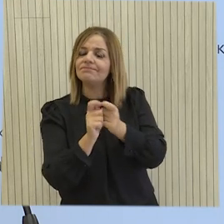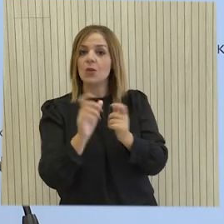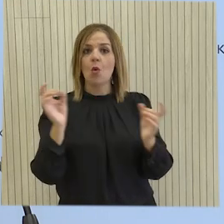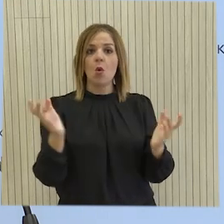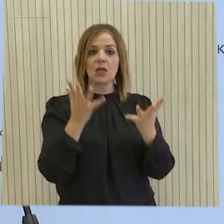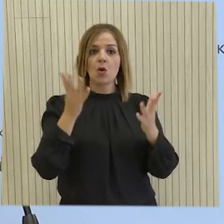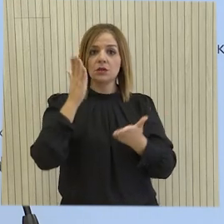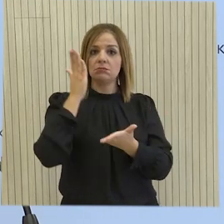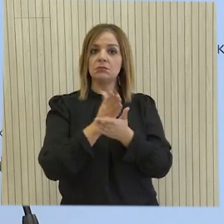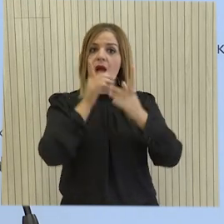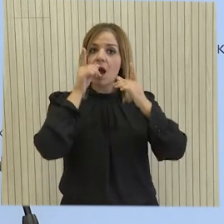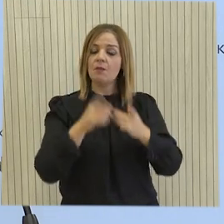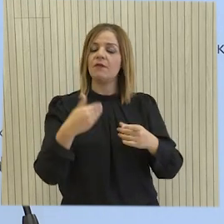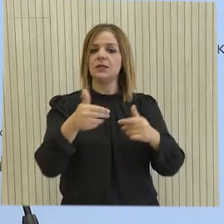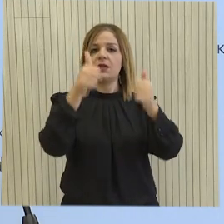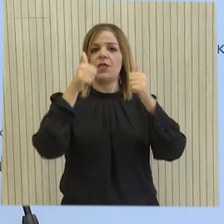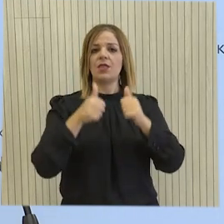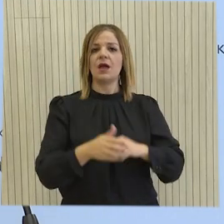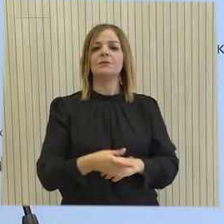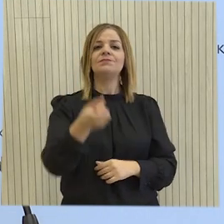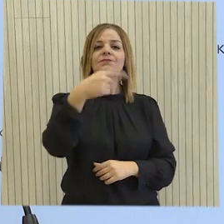μόλις ληφθούν οι οποίες αποφάσεις αυτές θα ανακοινωθούν.